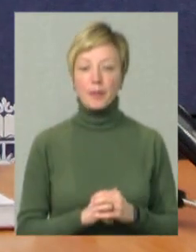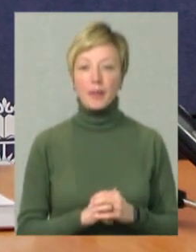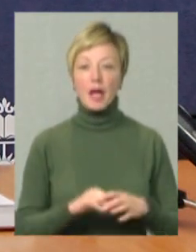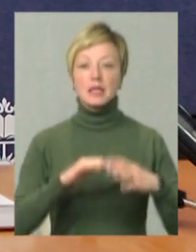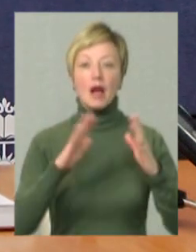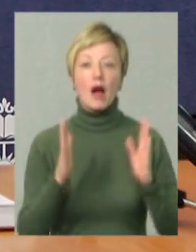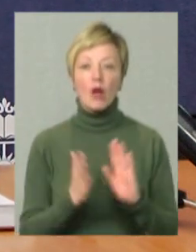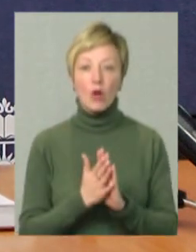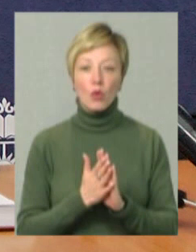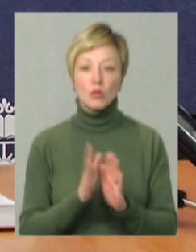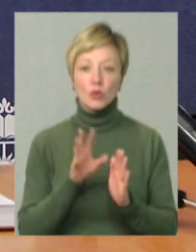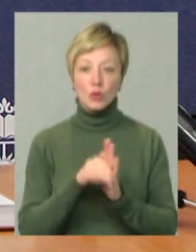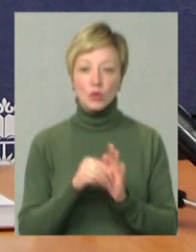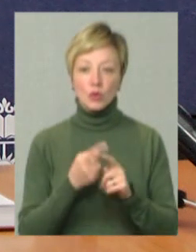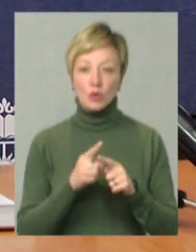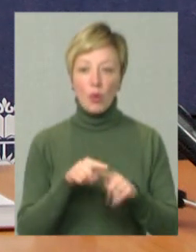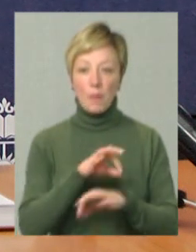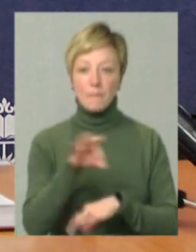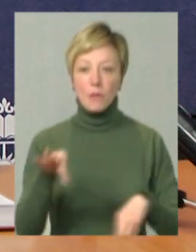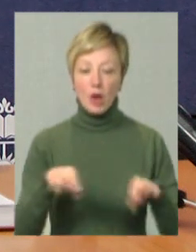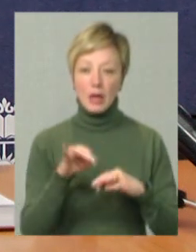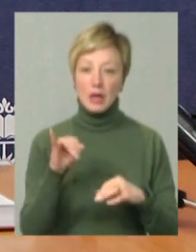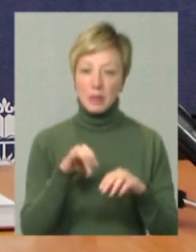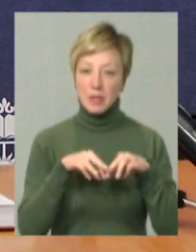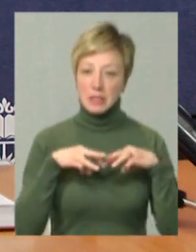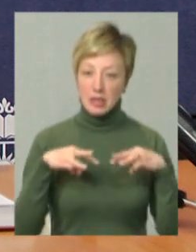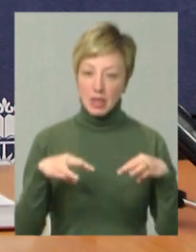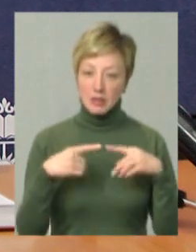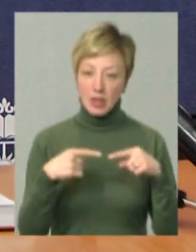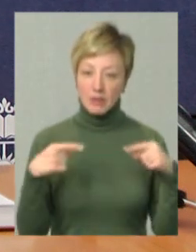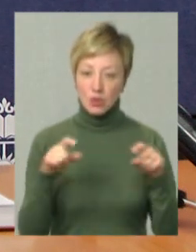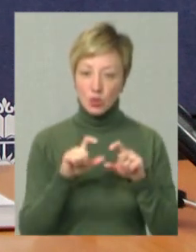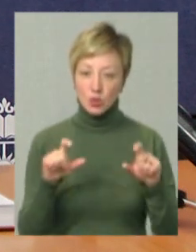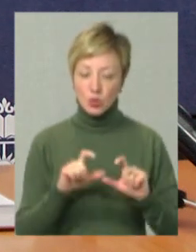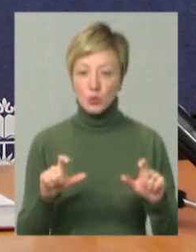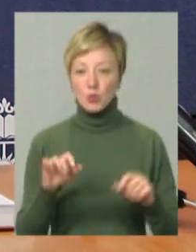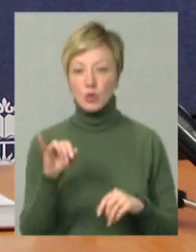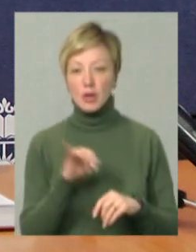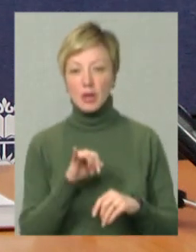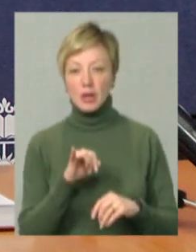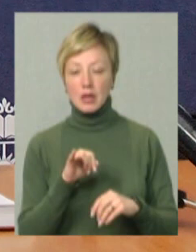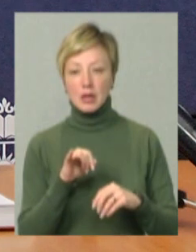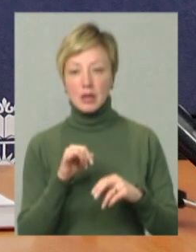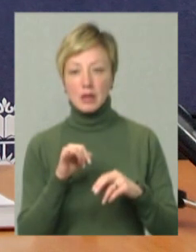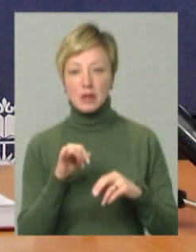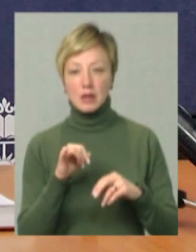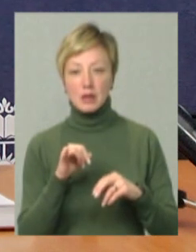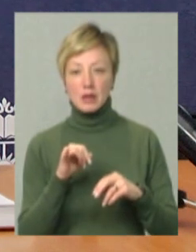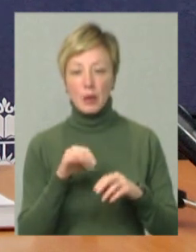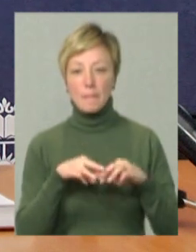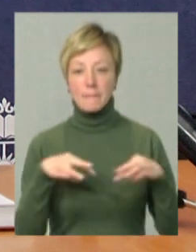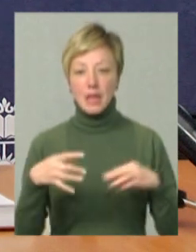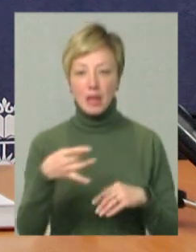Загалом долучені до цього проєкту і Міністерство інфраструктури, і Мінстратехпром, і